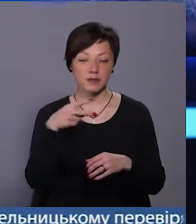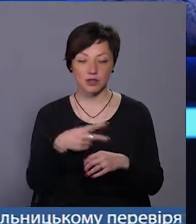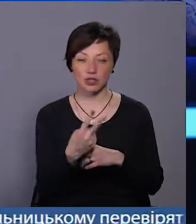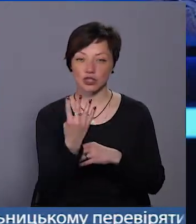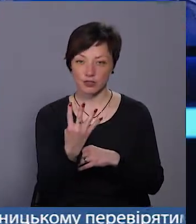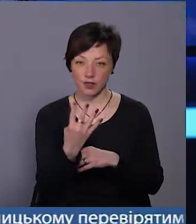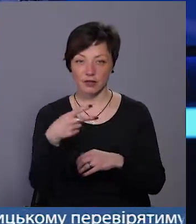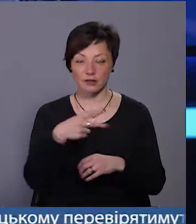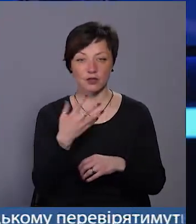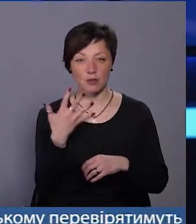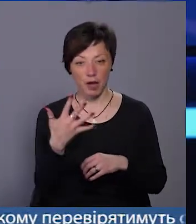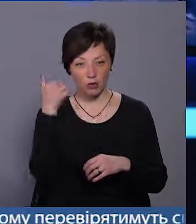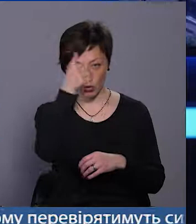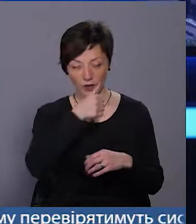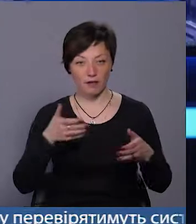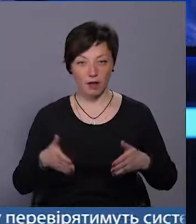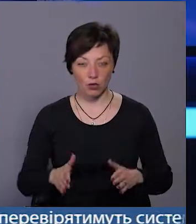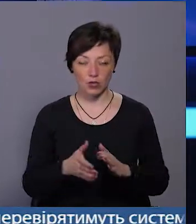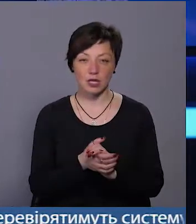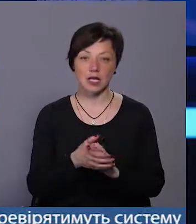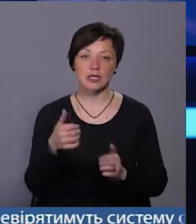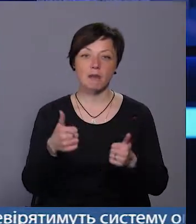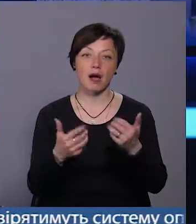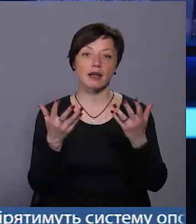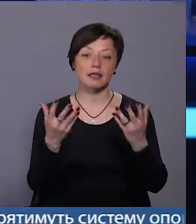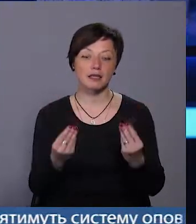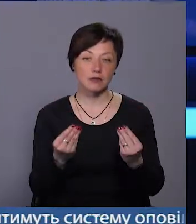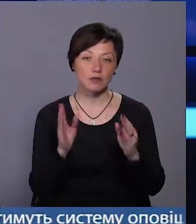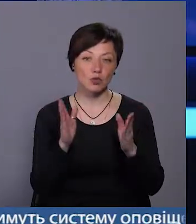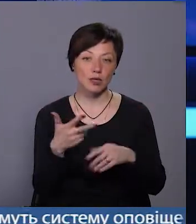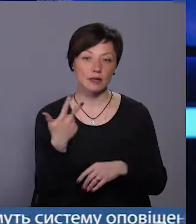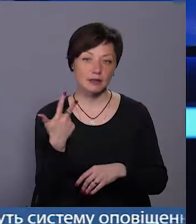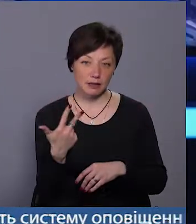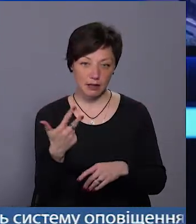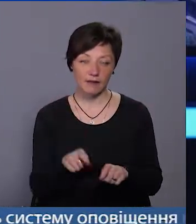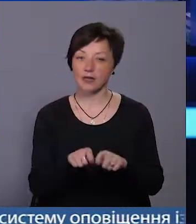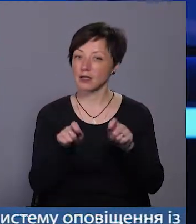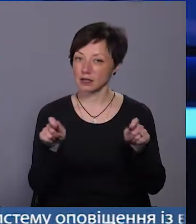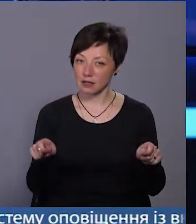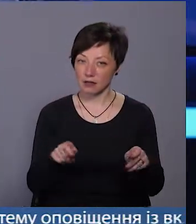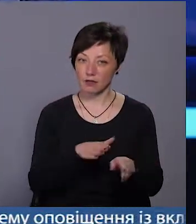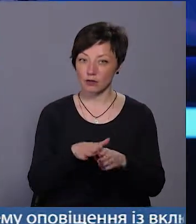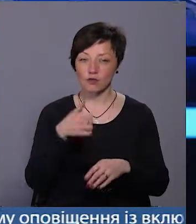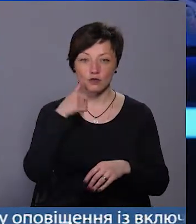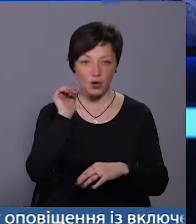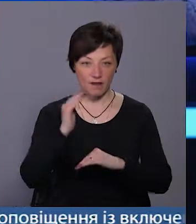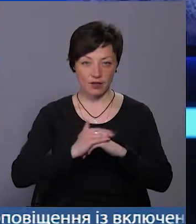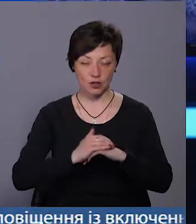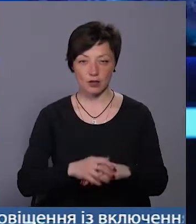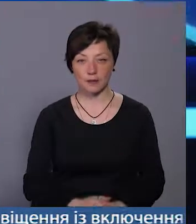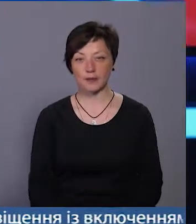-2005 років народження. Змагальних днів передбачено три. Парад відкриття відбувся вчора ввечері.